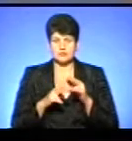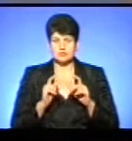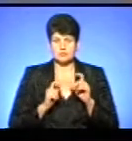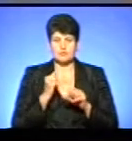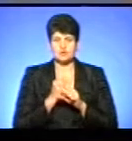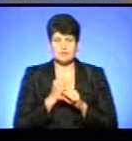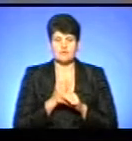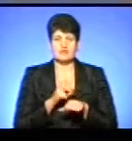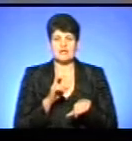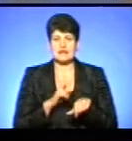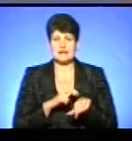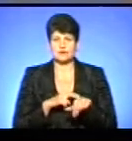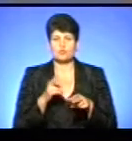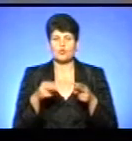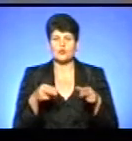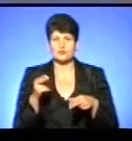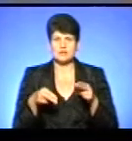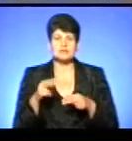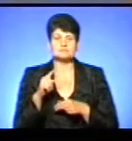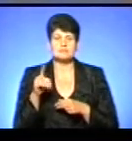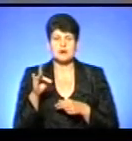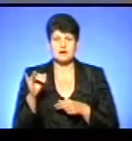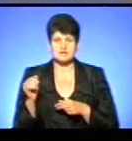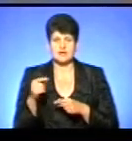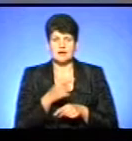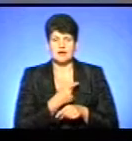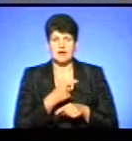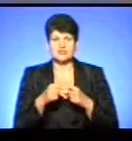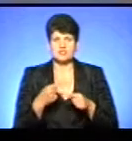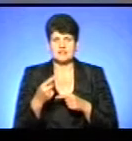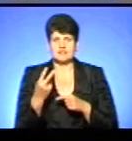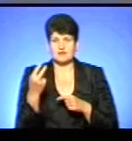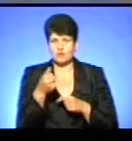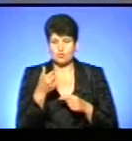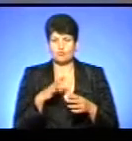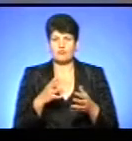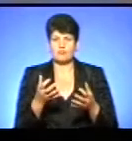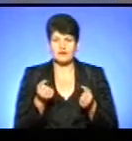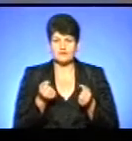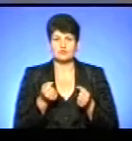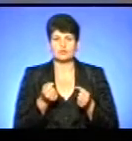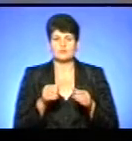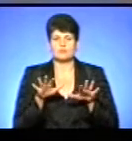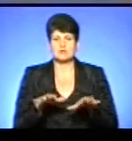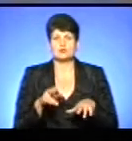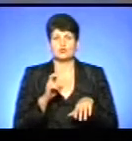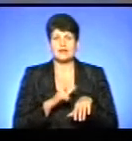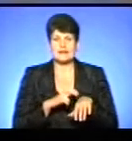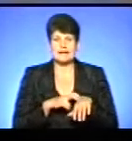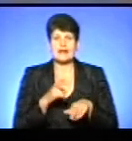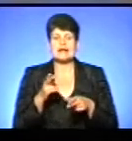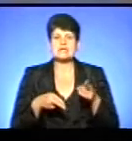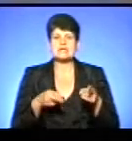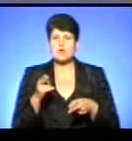лікарем-інтерном по хірургії Збарацької районної лікарні, а через два роки був прийнятий на посаду лікаря-хірурга. На початку